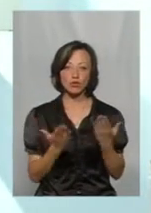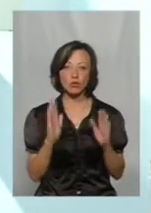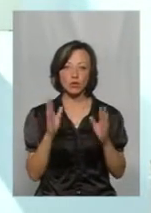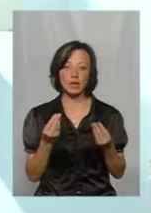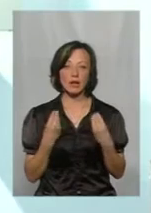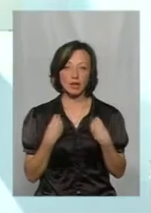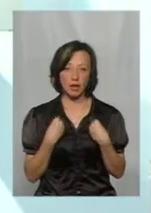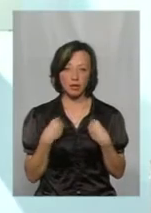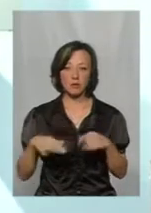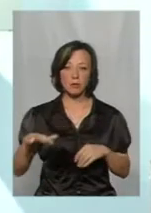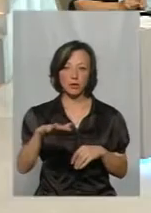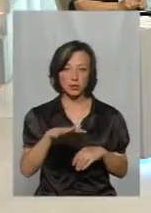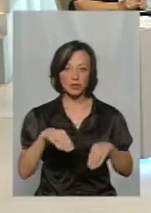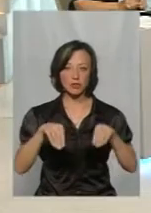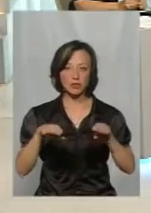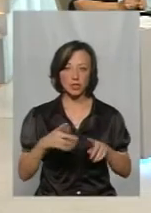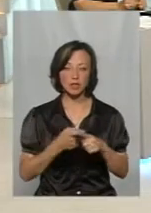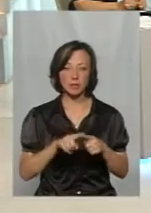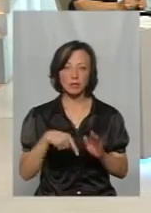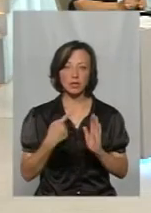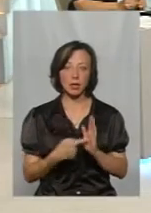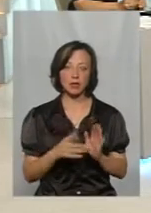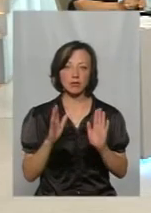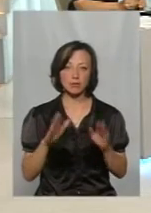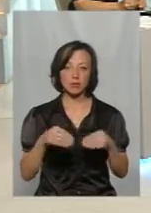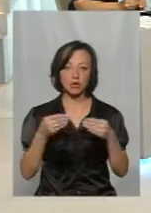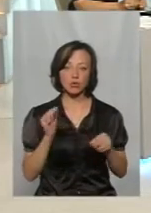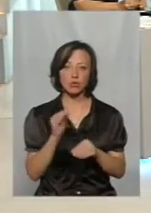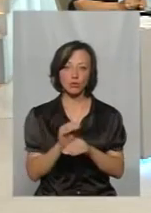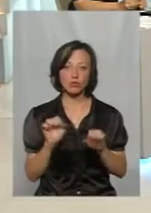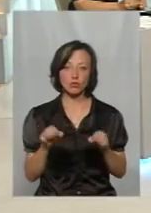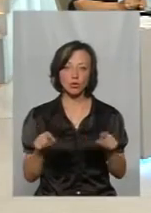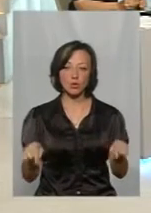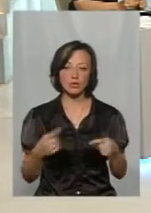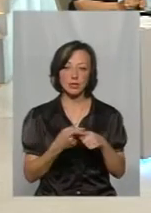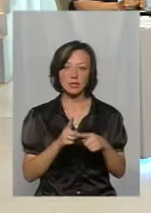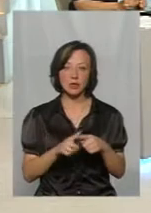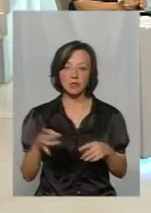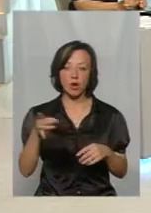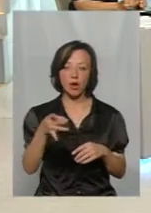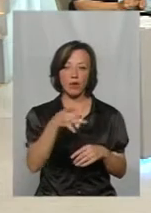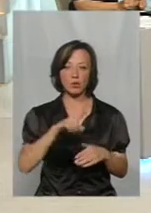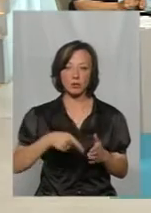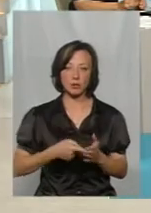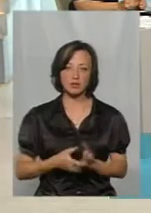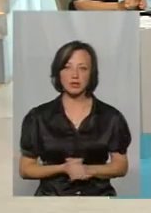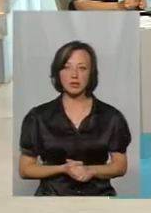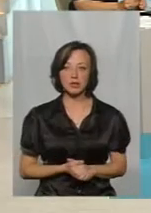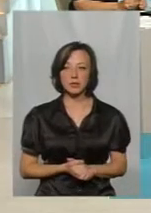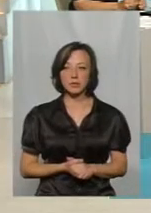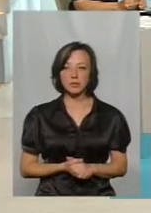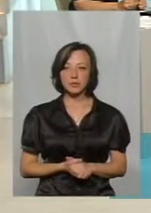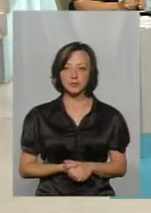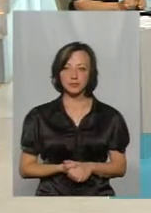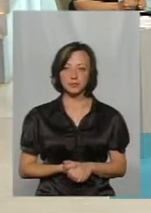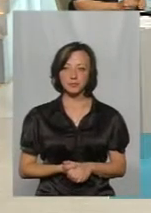надані приміщення, вирішиться це питання, будуть надані додатково, то ми зможемо організовувати це по мікрорайонах міста. Тоді ще більше.